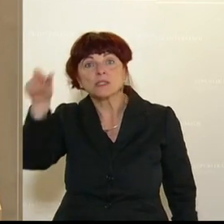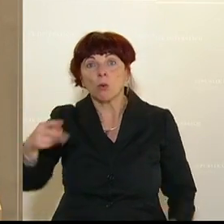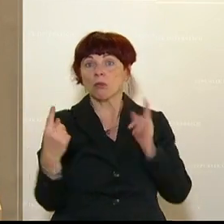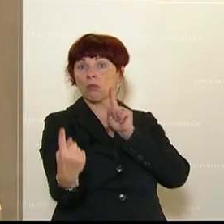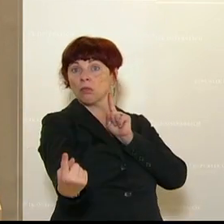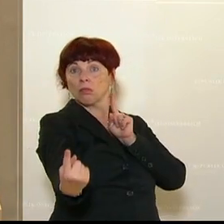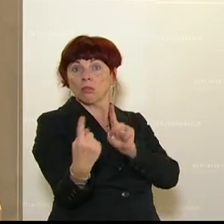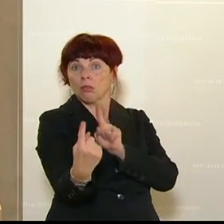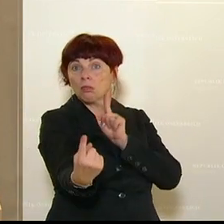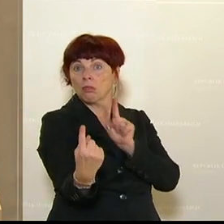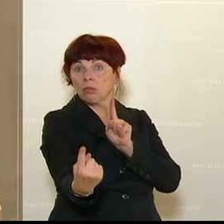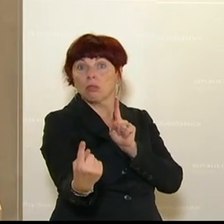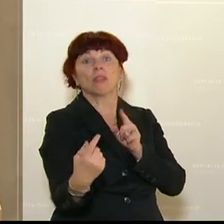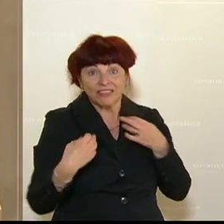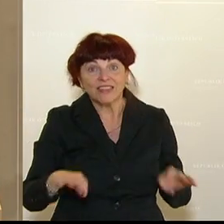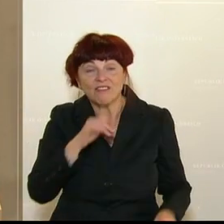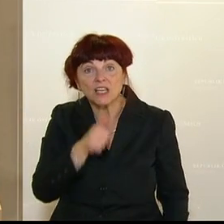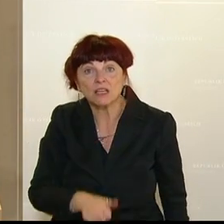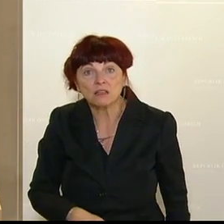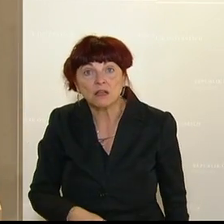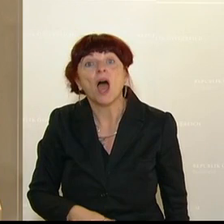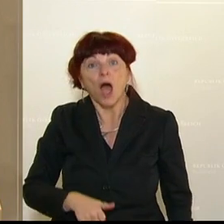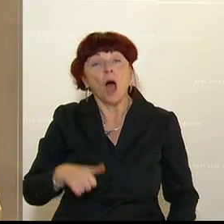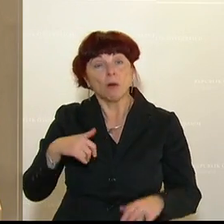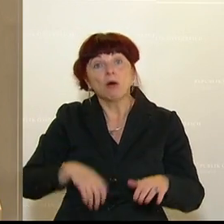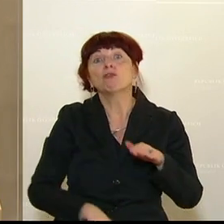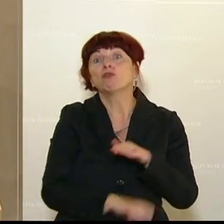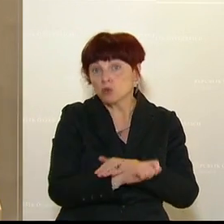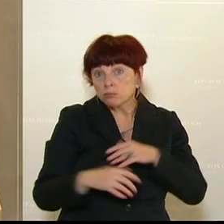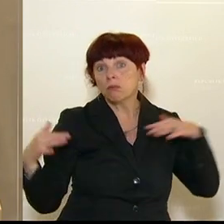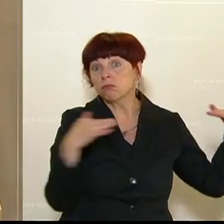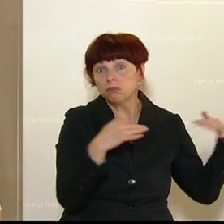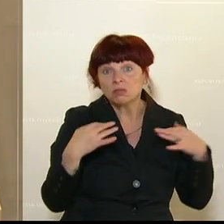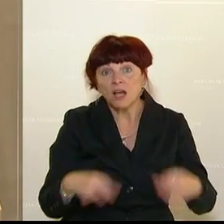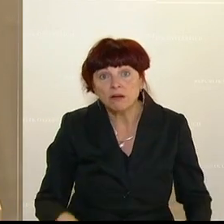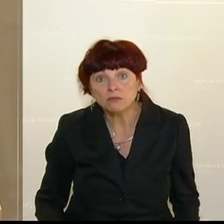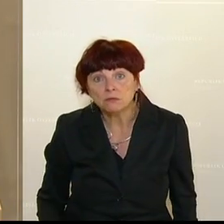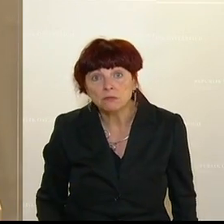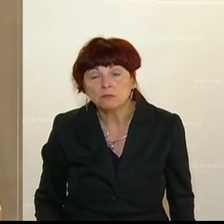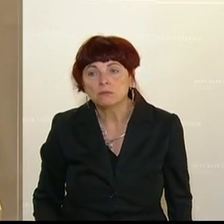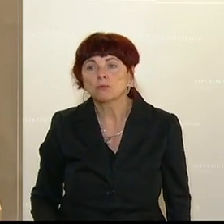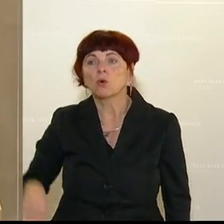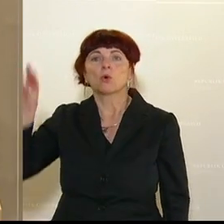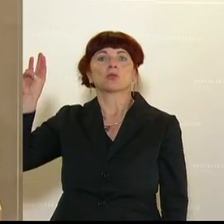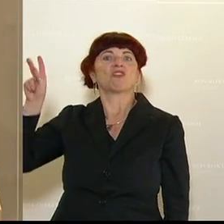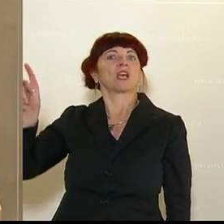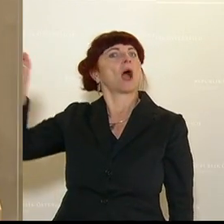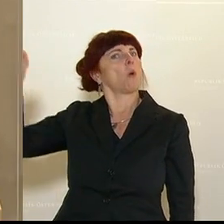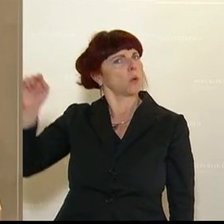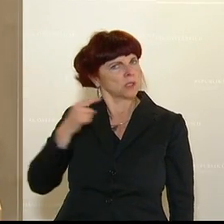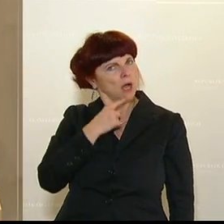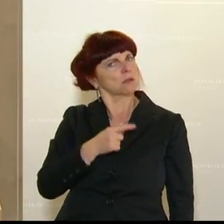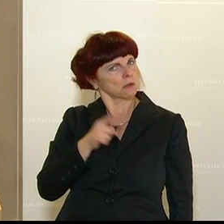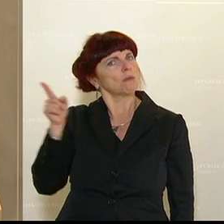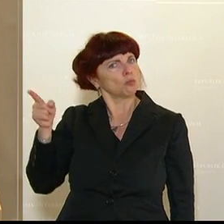verboten. Und dann fängt die Problematik an, wenn ich mir anschaue, die WKO sagt, aber dann, nein, ist erlaubt. Und jetzt haben mich wirklich, ich